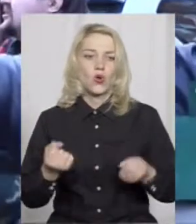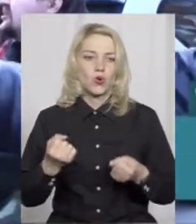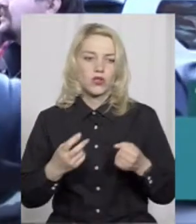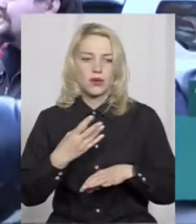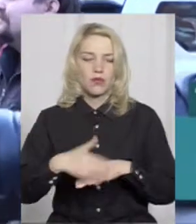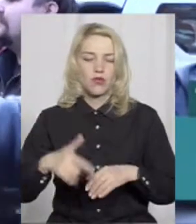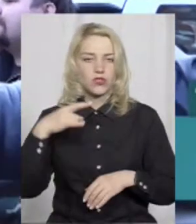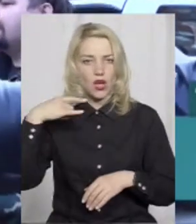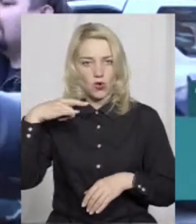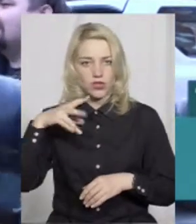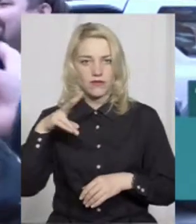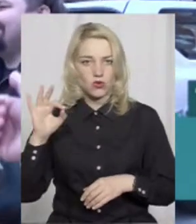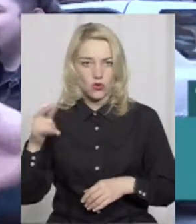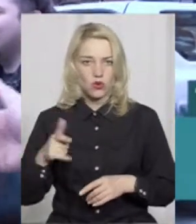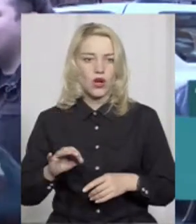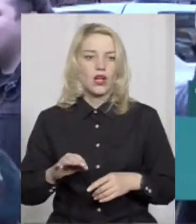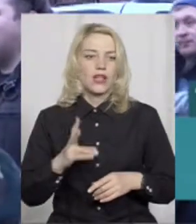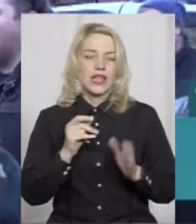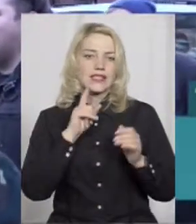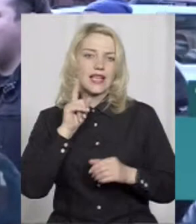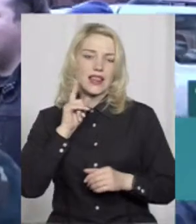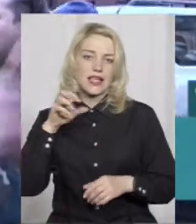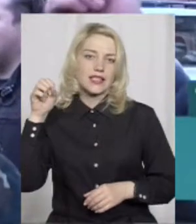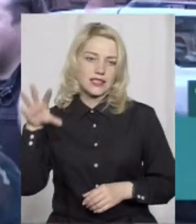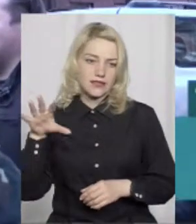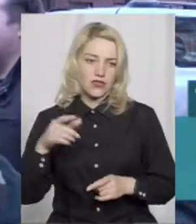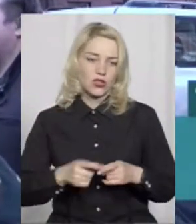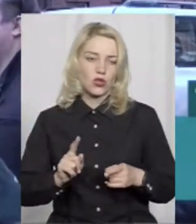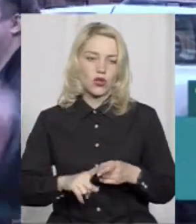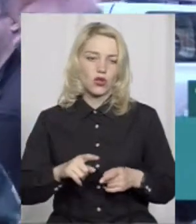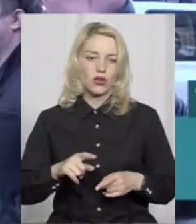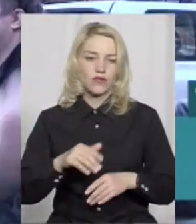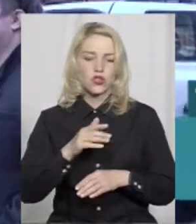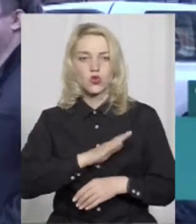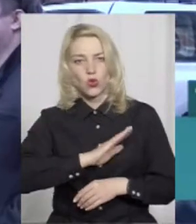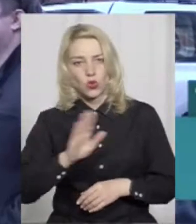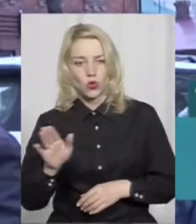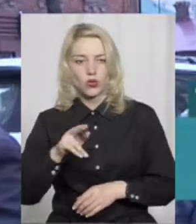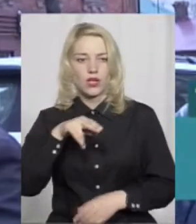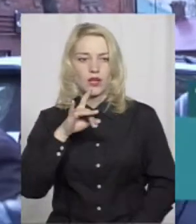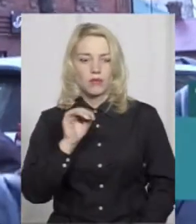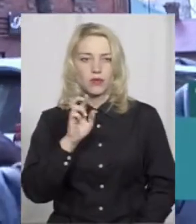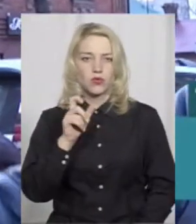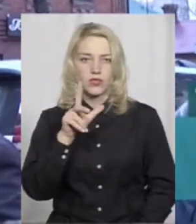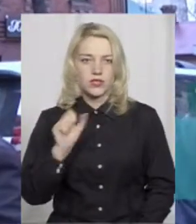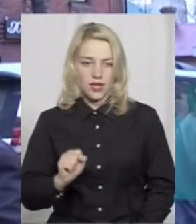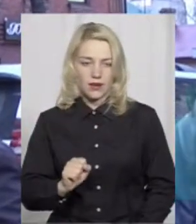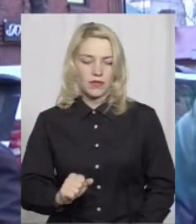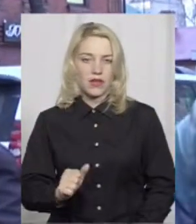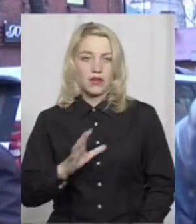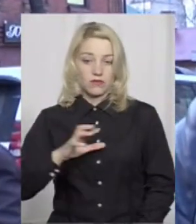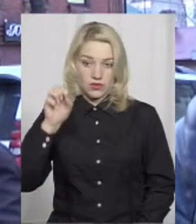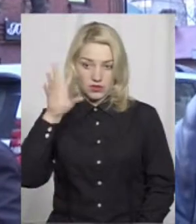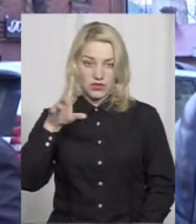Грушевського на зелене світло в сторону Прибузької. Вчилося зелене